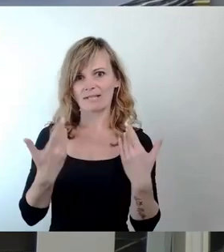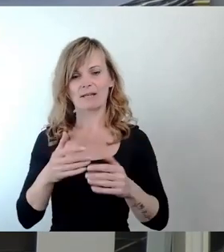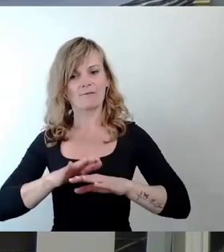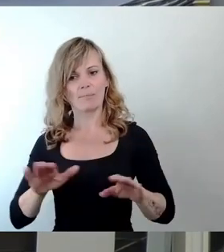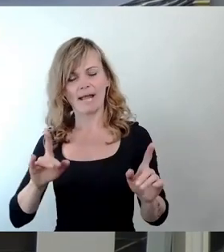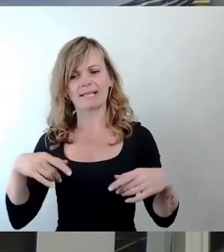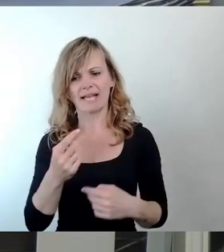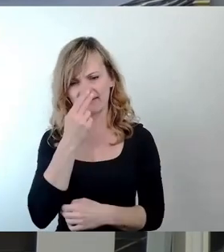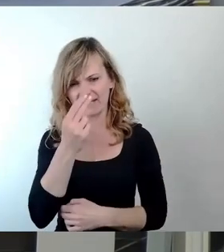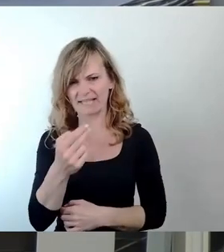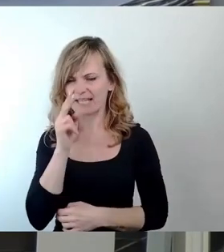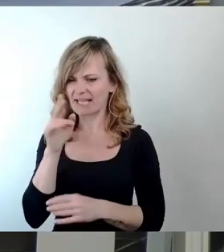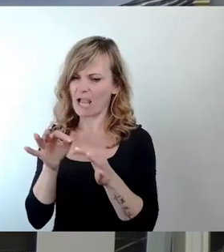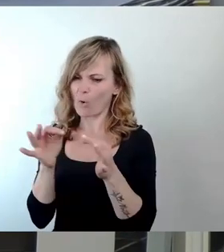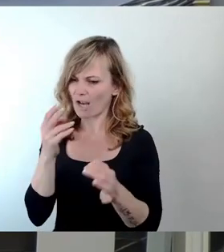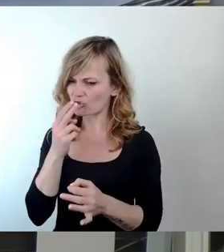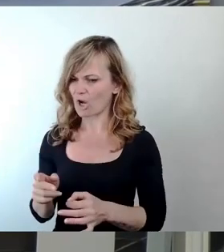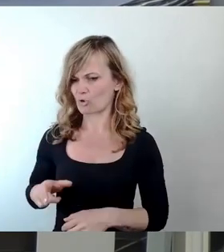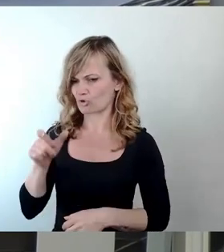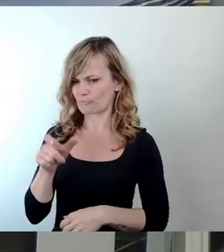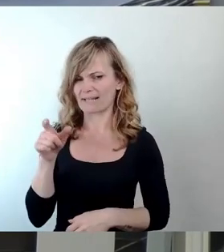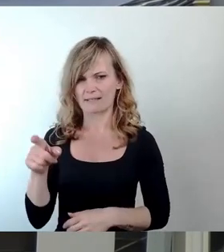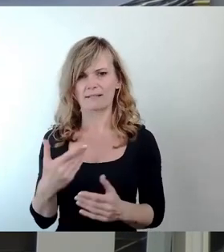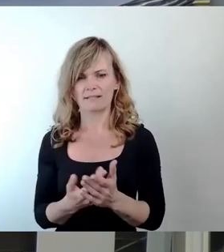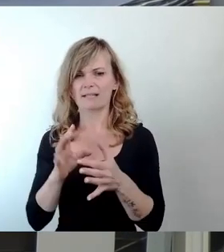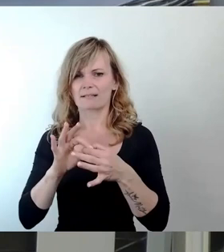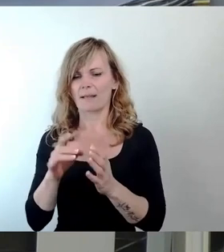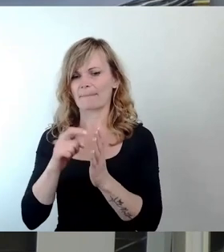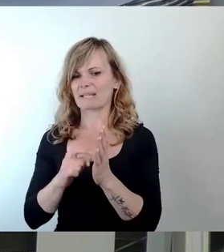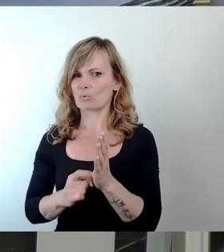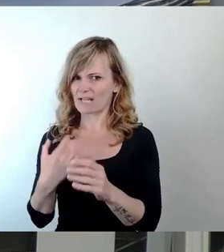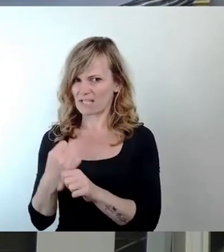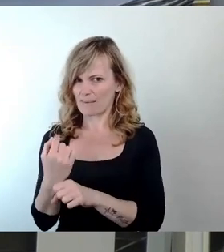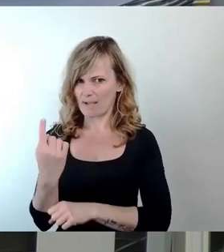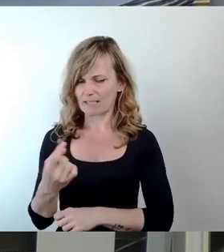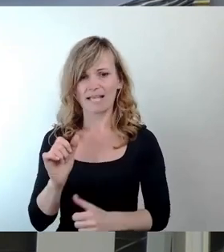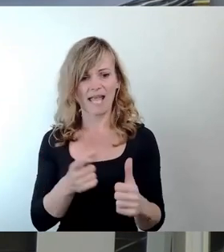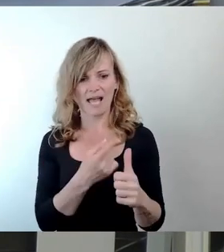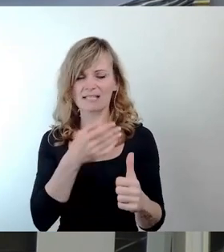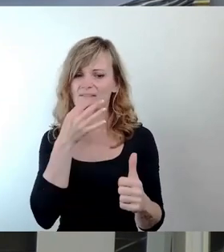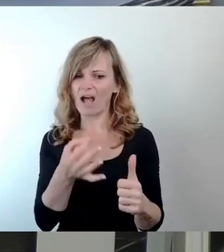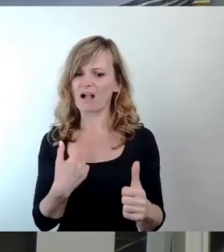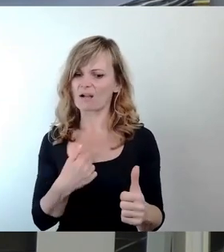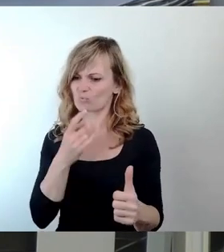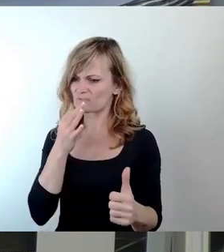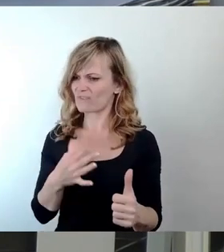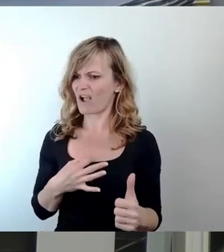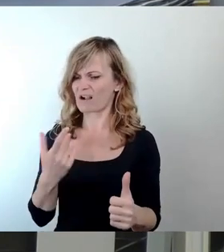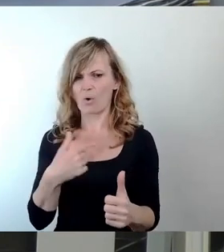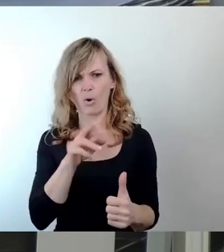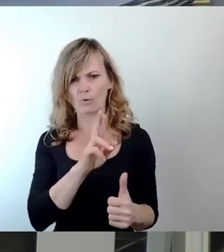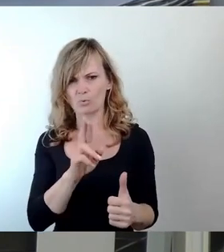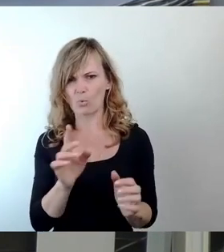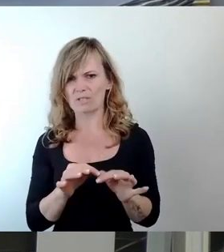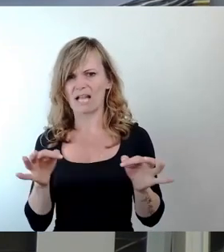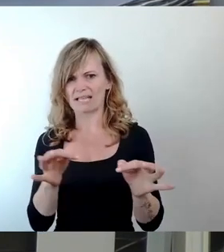sich diese Spende mal genauer anzusehen, da diese mit Bedingungen gemacht wurde. Die erste Frage, die man sich hier stellen muss, will man die Robotronenkantine erhalten,